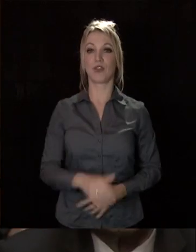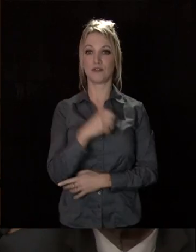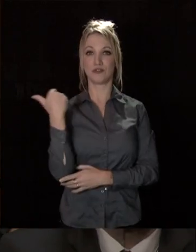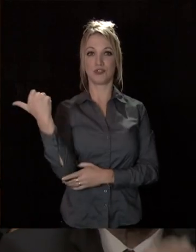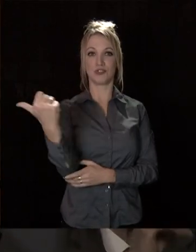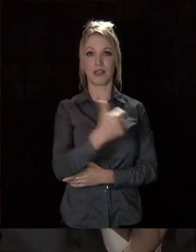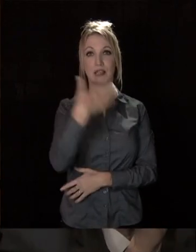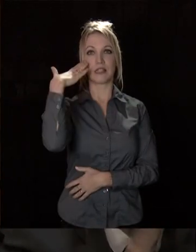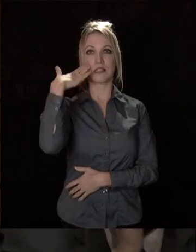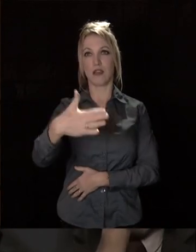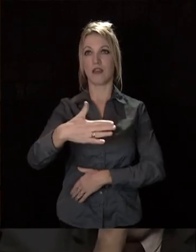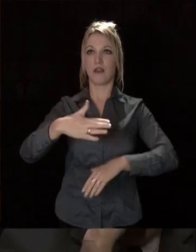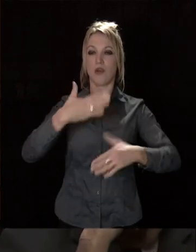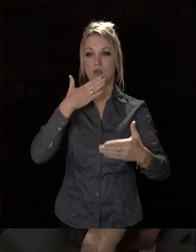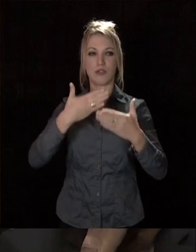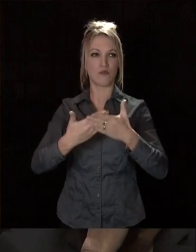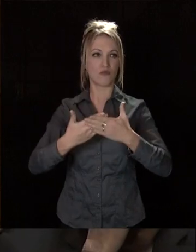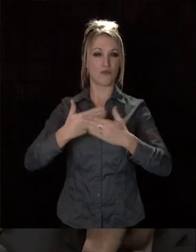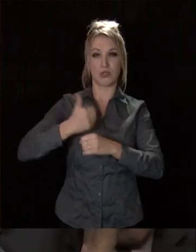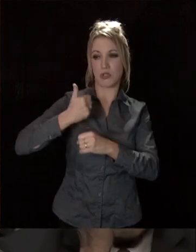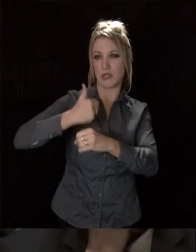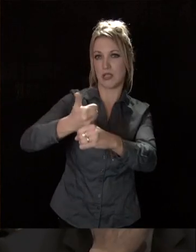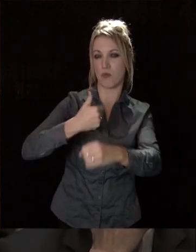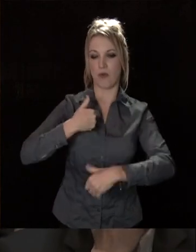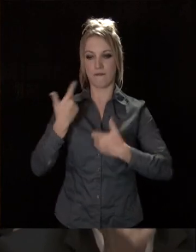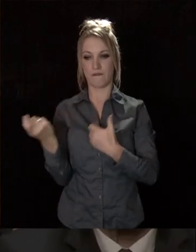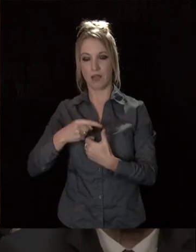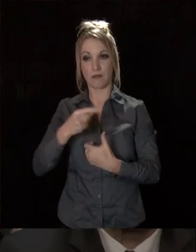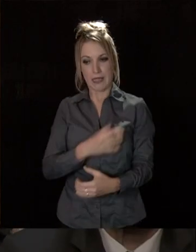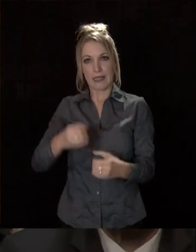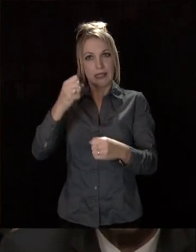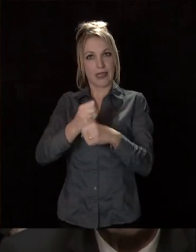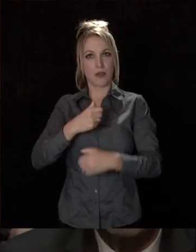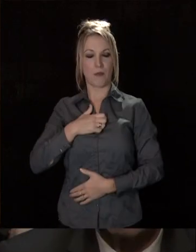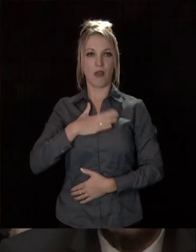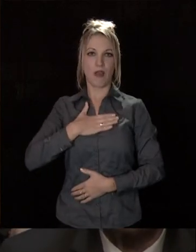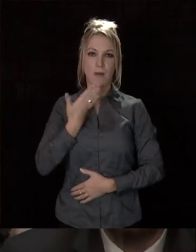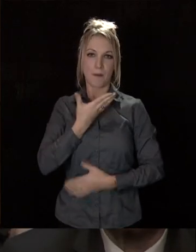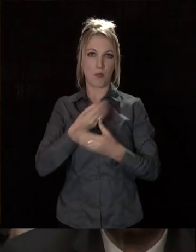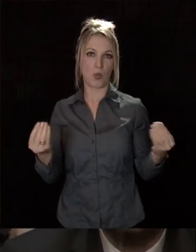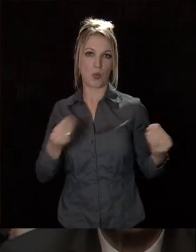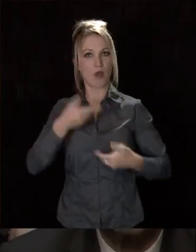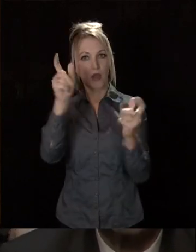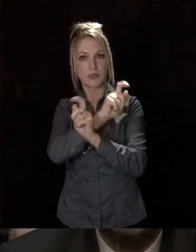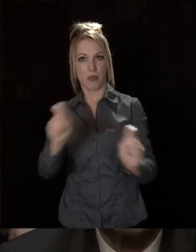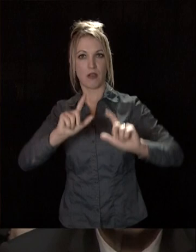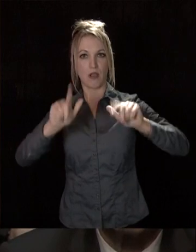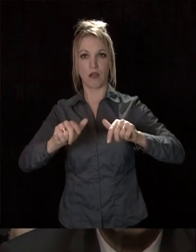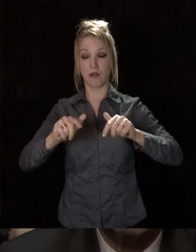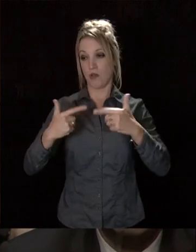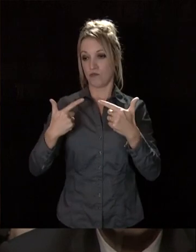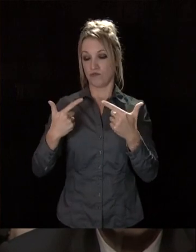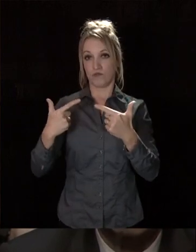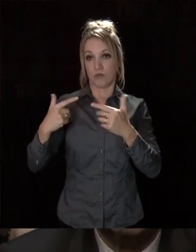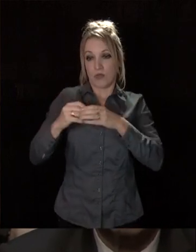sait combien ce rendez-vous traditionnel que j'ai créé me tient à cœur. Nous respectons là ce qui est devenu d'ailleurs